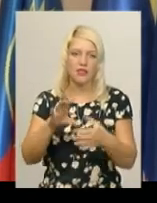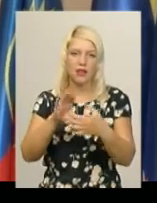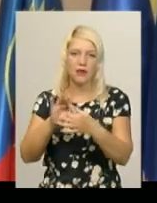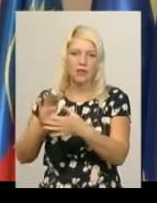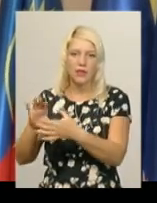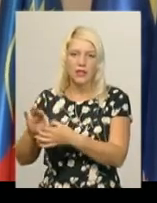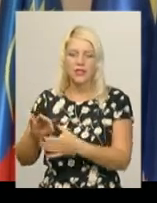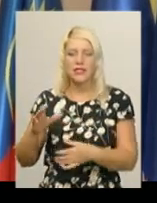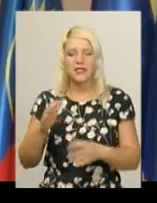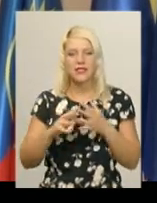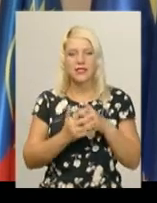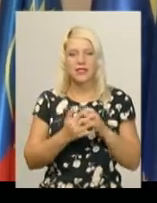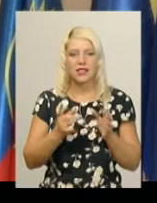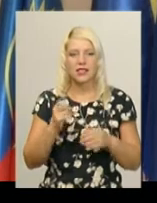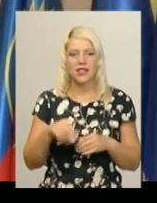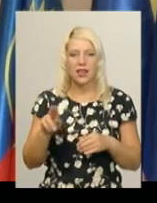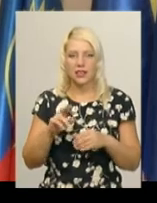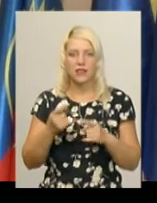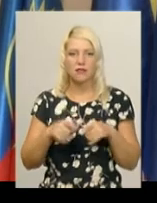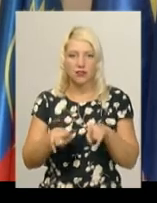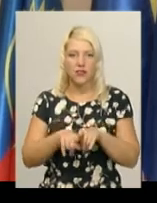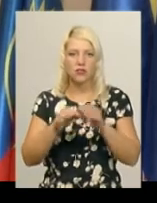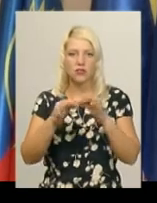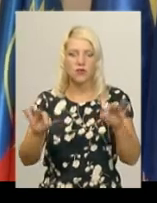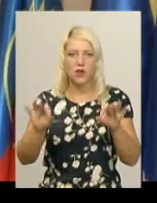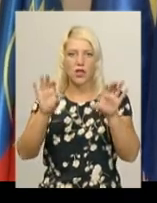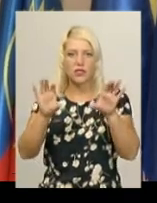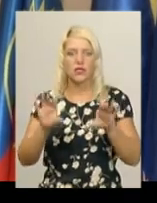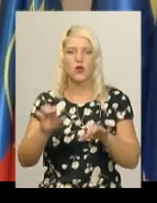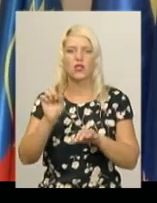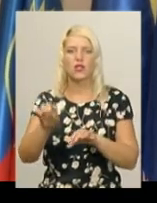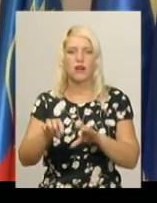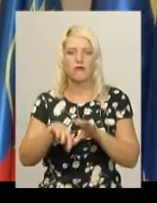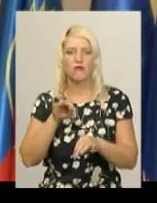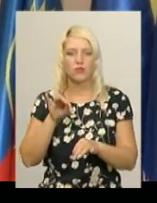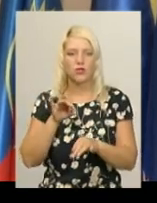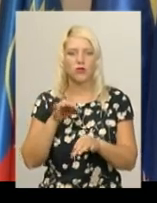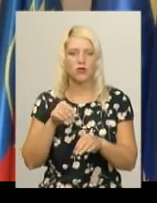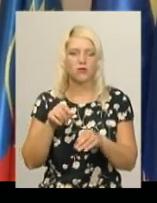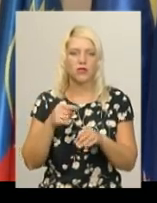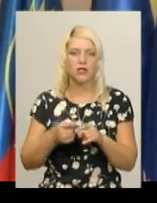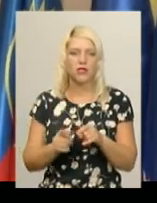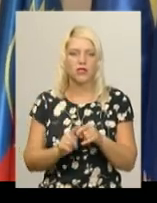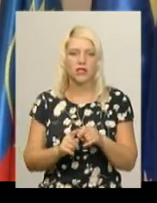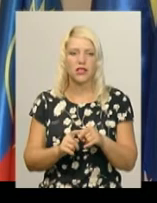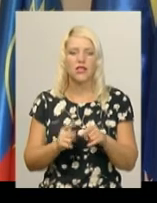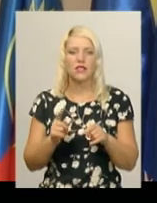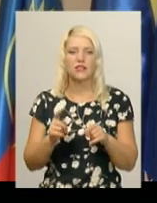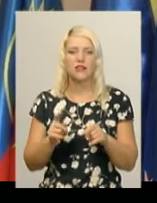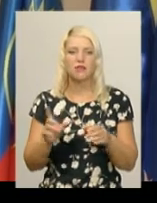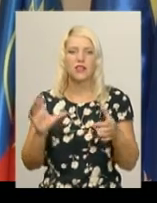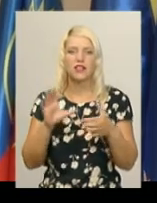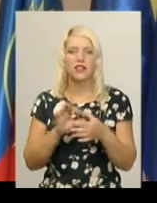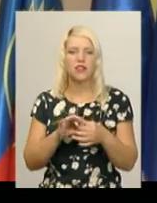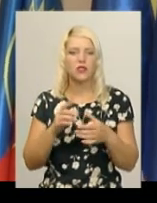ради, які приєднаються, так і дозволяються законом. І там, по суті, вибори не відбуваються, як такові, оскільки це приєднання до міста обласного значення, воно